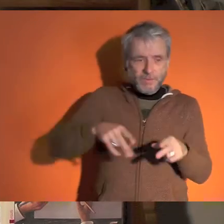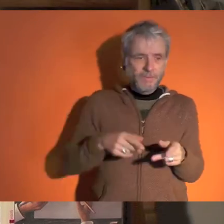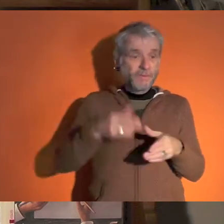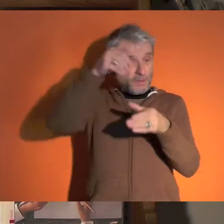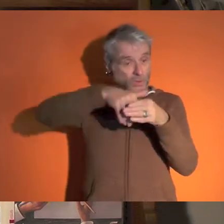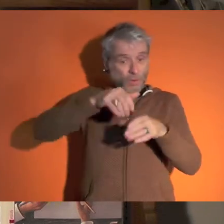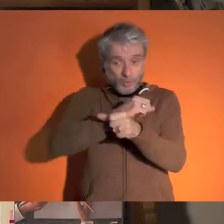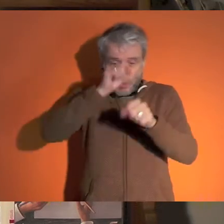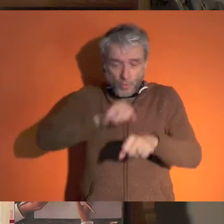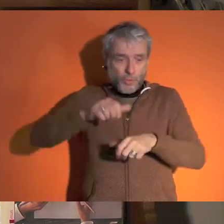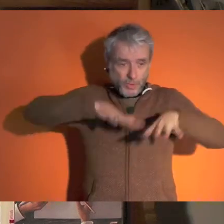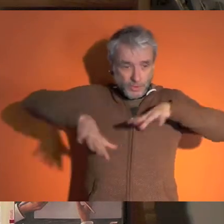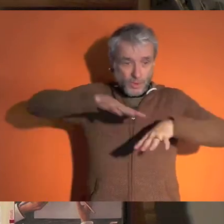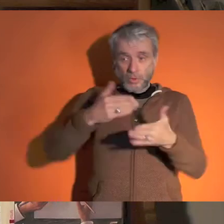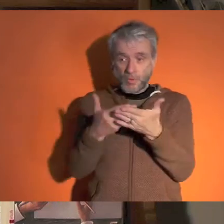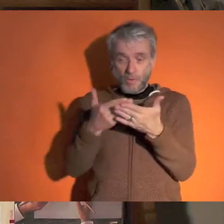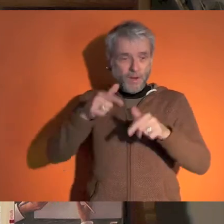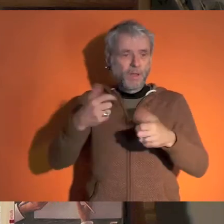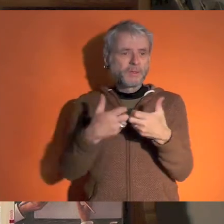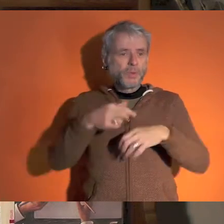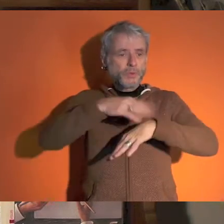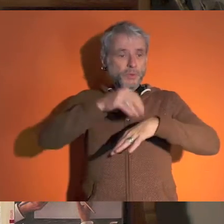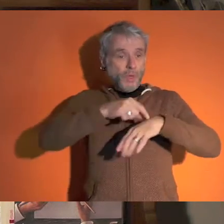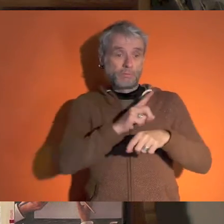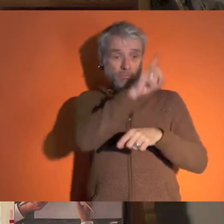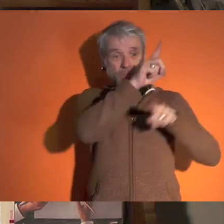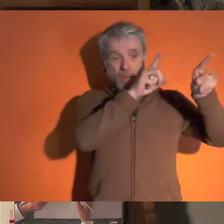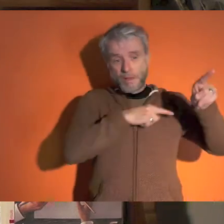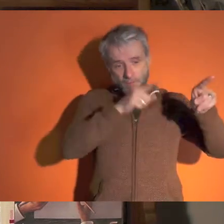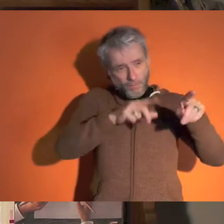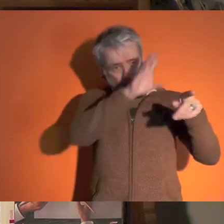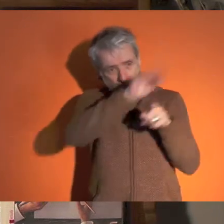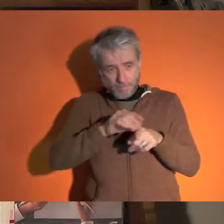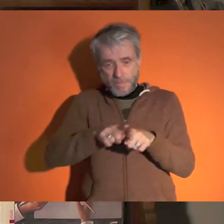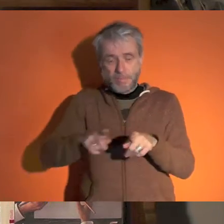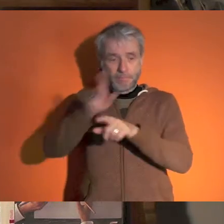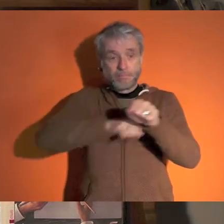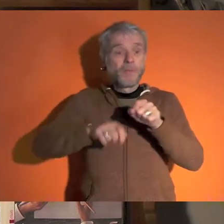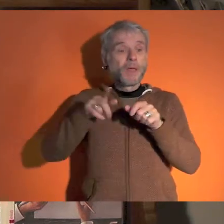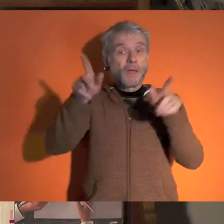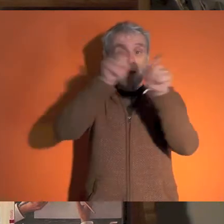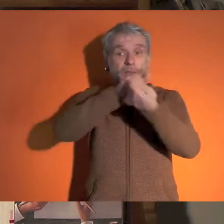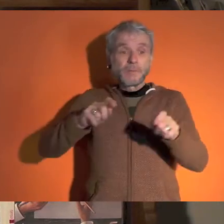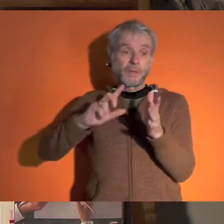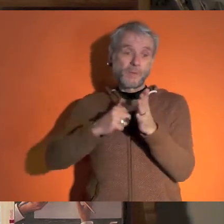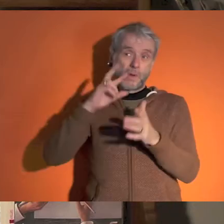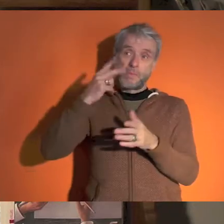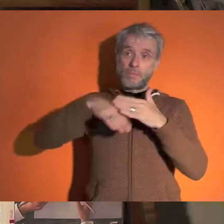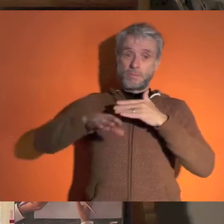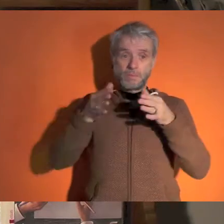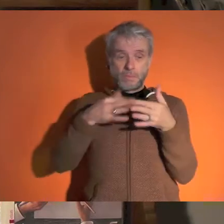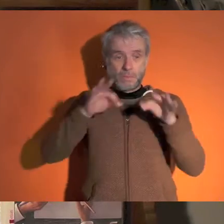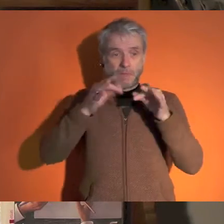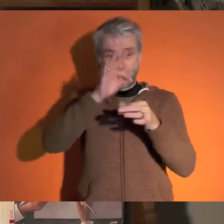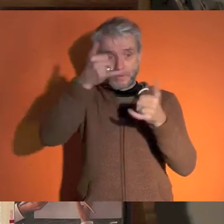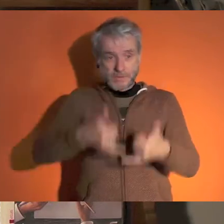restauratrice, les alternatives à la prison sont des solutions qui existent, qui ont fait leur preuve, notamment en Suède. Nous devons les mettre en